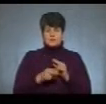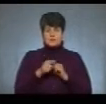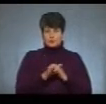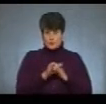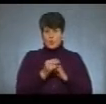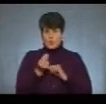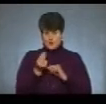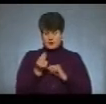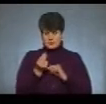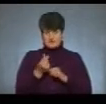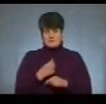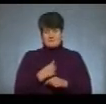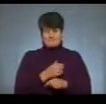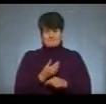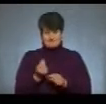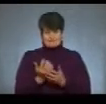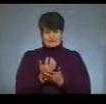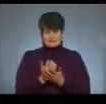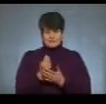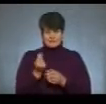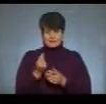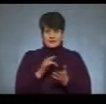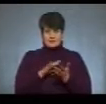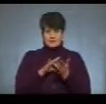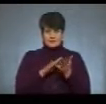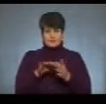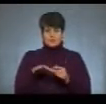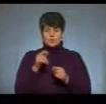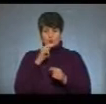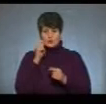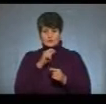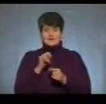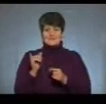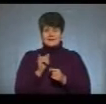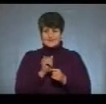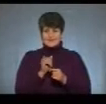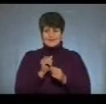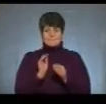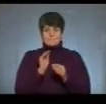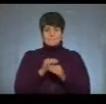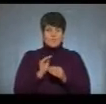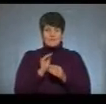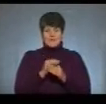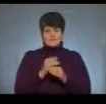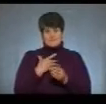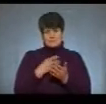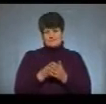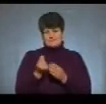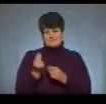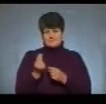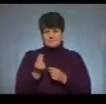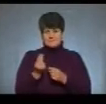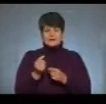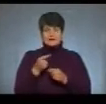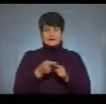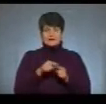він з метою збагачення подорожував по території України і таким чином поповнював власні грошові запаси. Як тільки